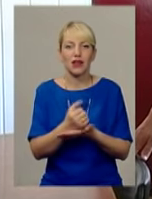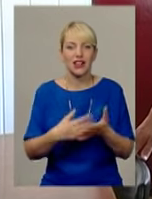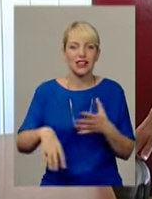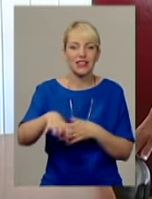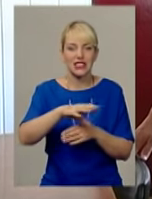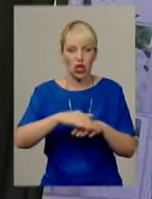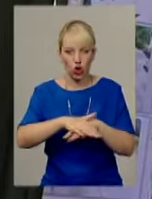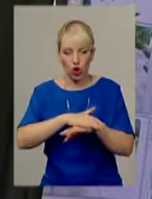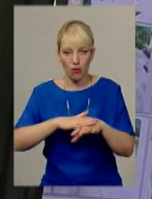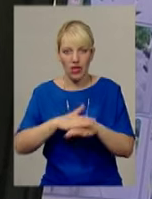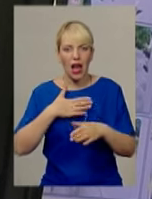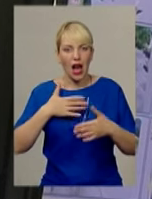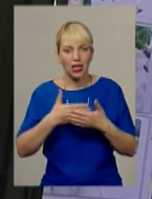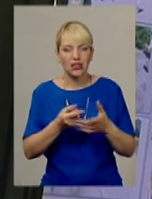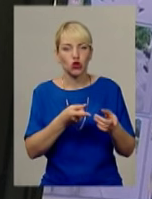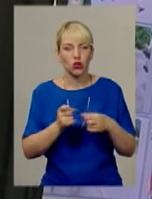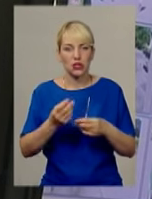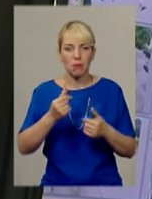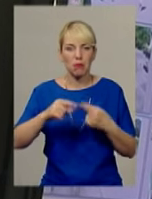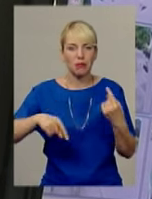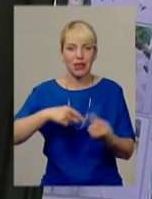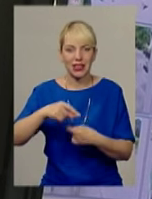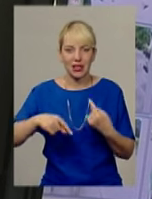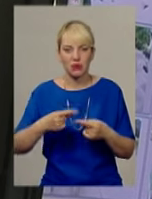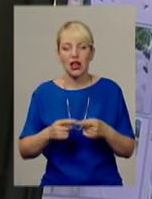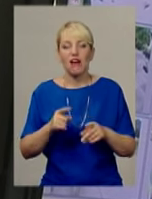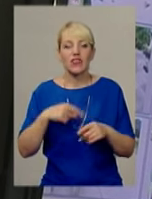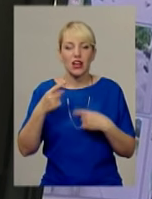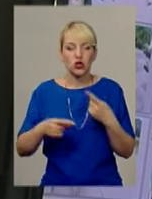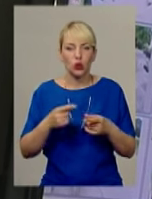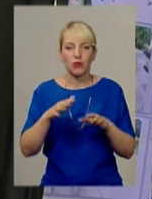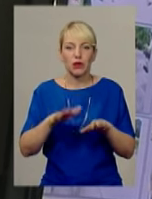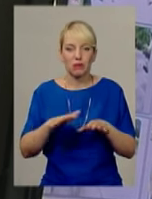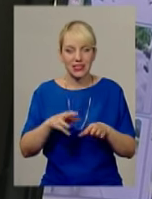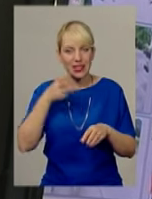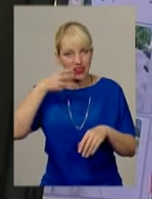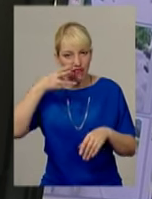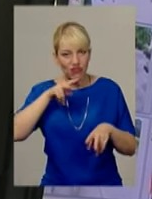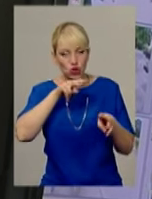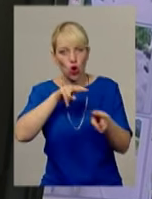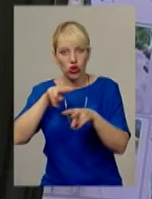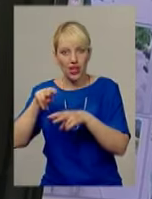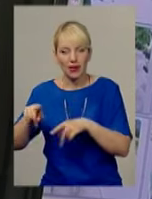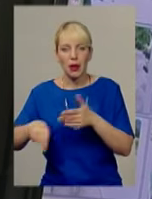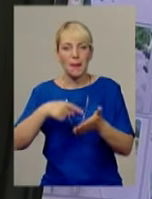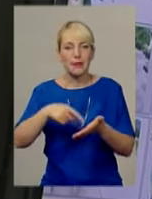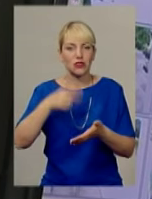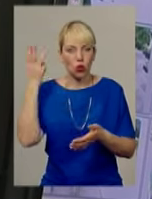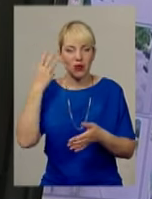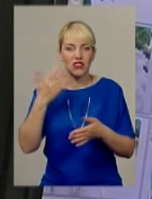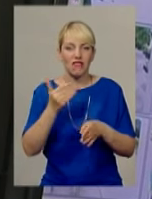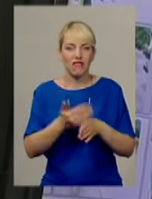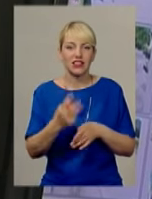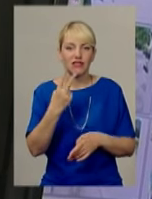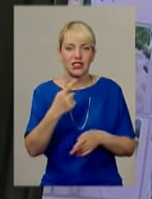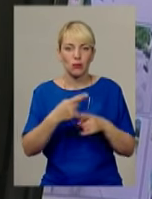громадою. Активно долучились місцеві підприємці. Наступне місто у черзі на відеонагляд – Хмельницький. Для цього навіть уже виділено 2,5 млн